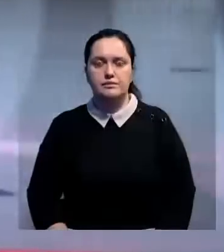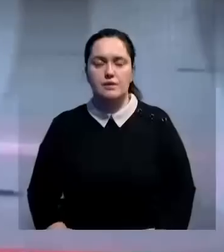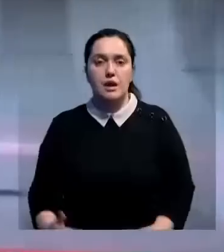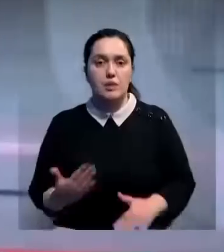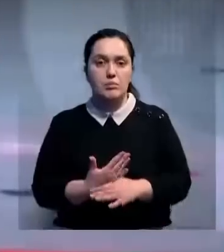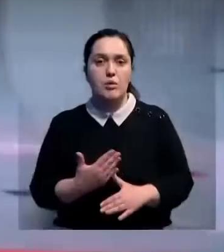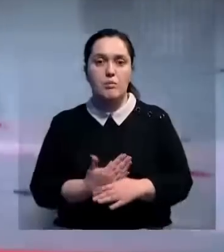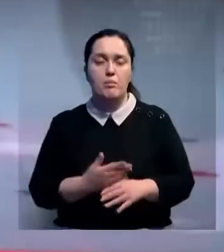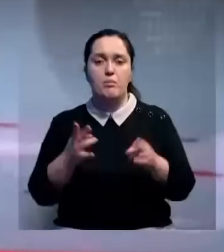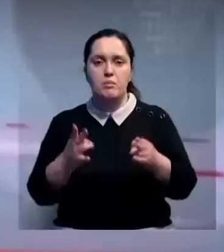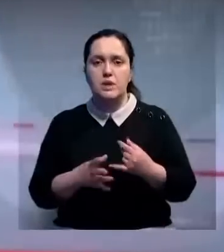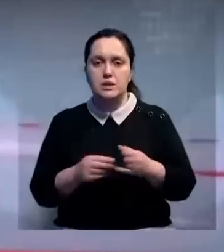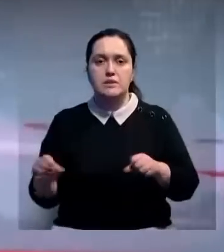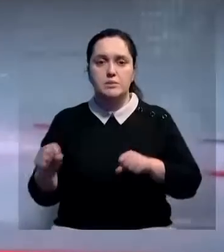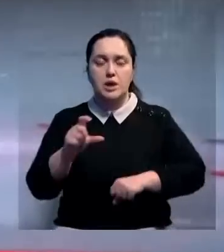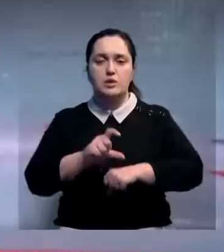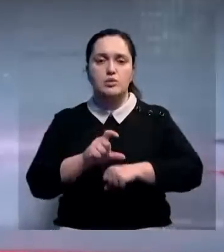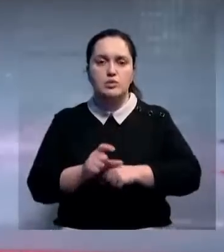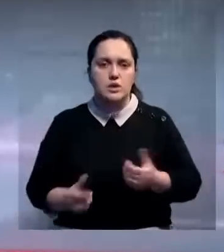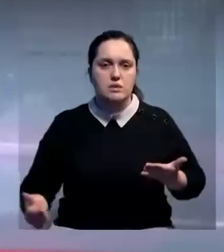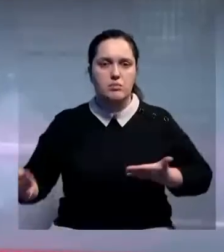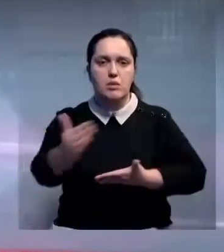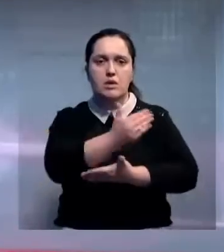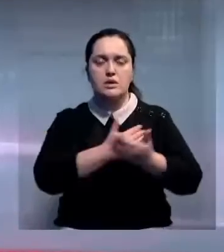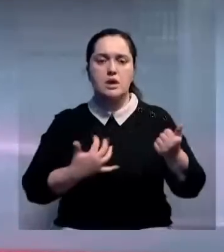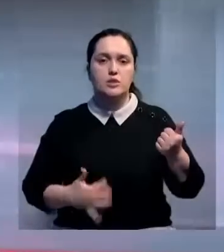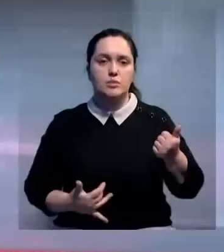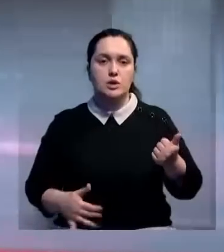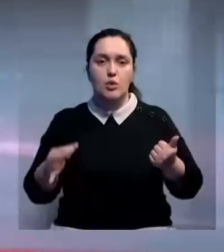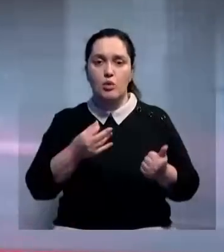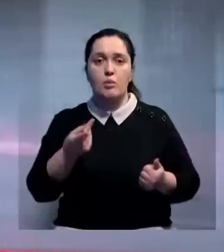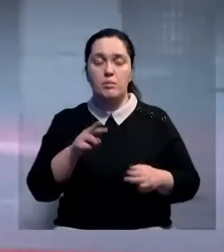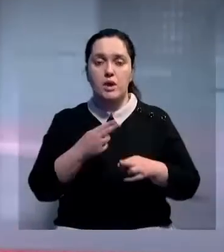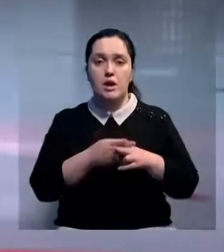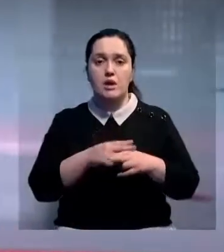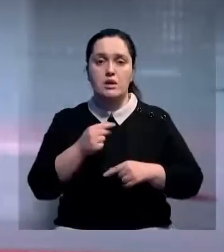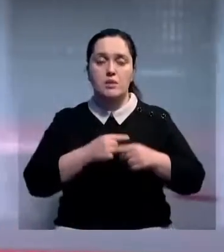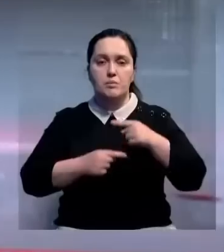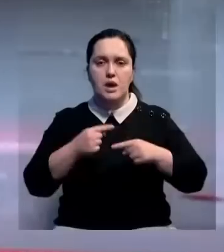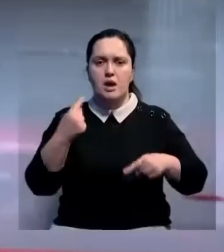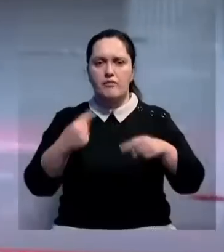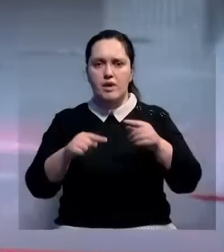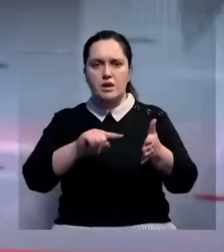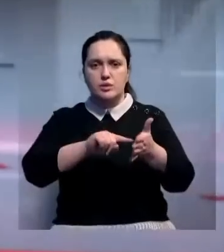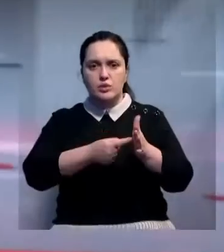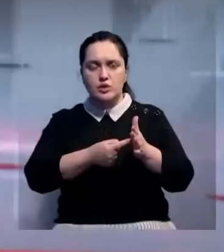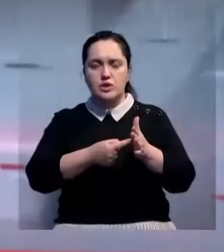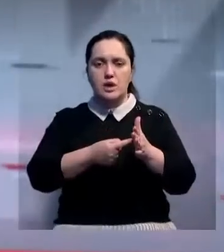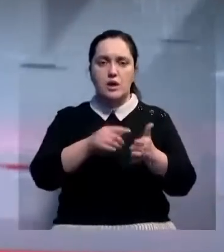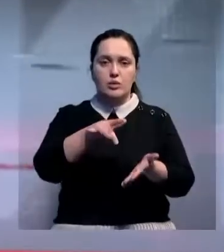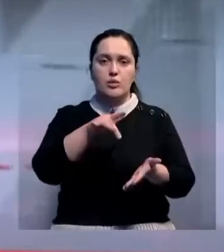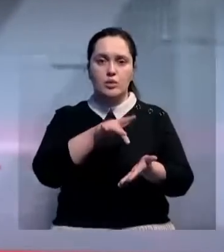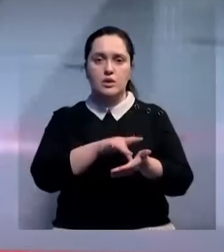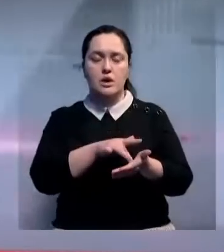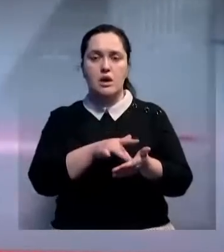Гуманитарную помощь для пострадавших от сильного землетрясения в Турции собирают и жители Жамбылской области. Для этого волонтеры и предприниматели